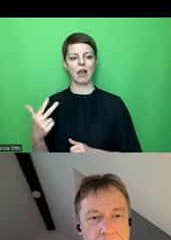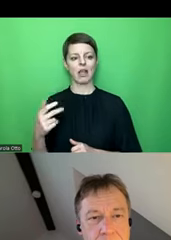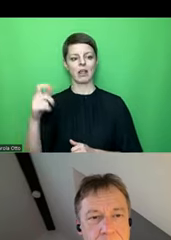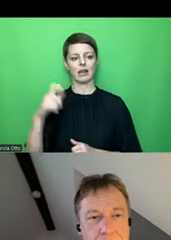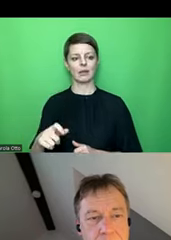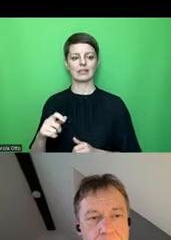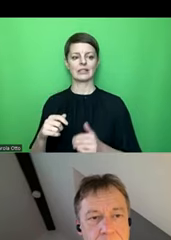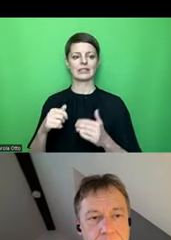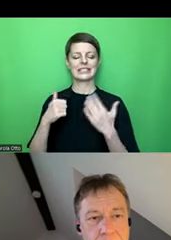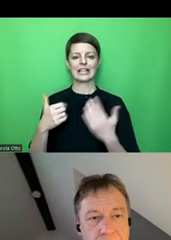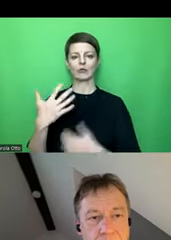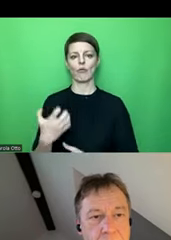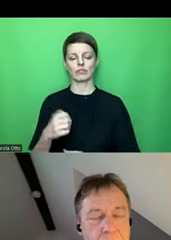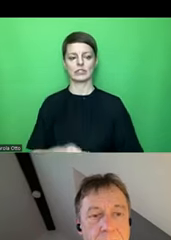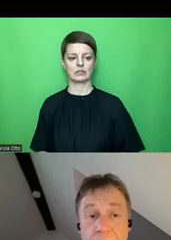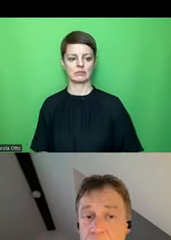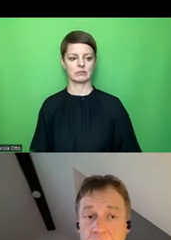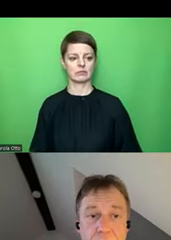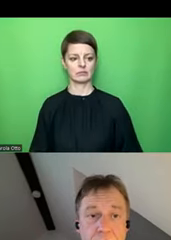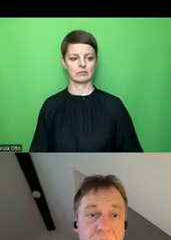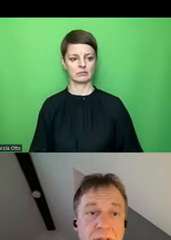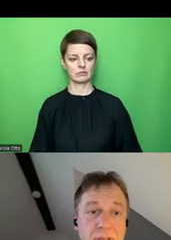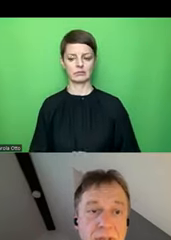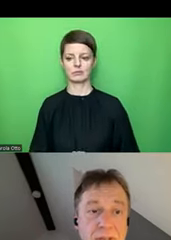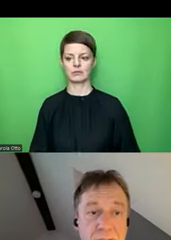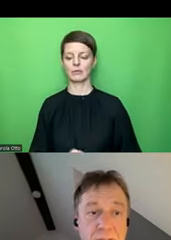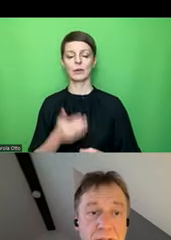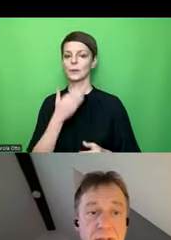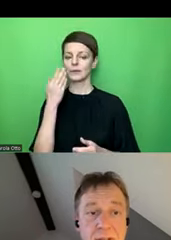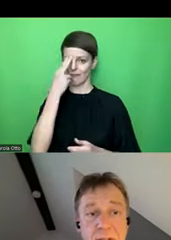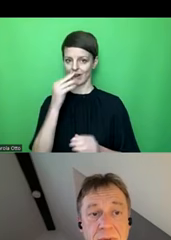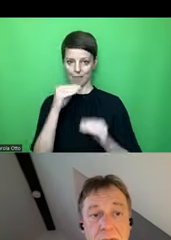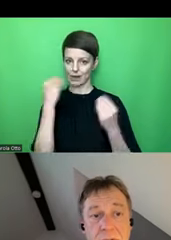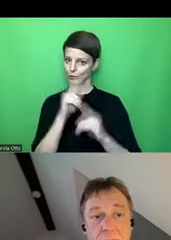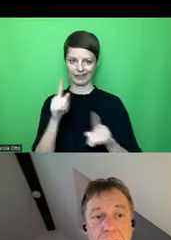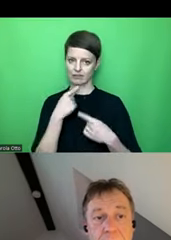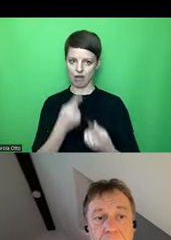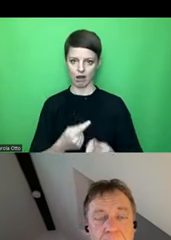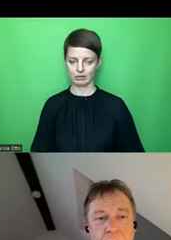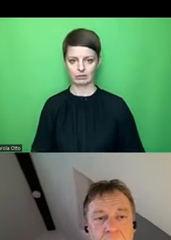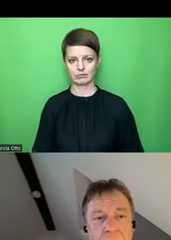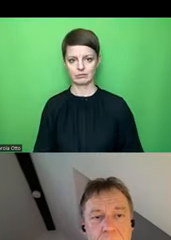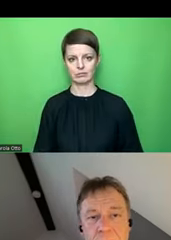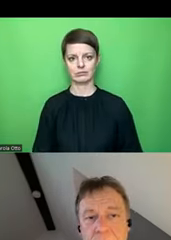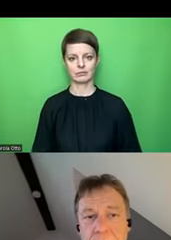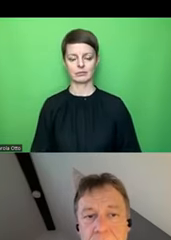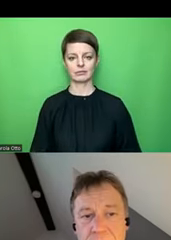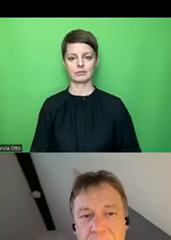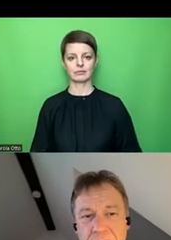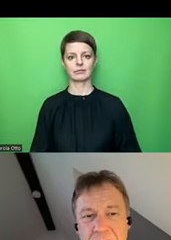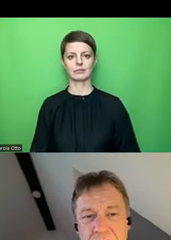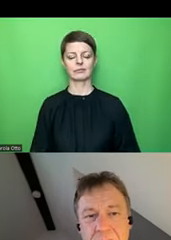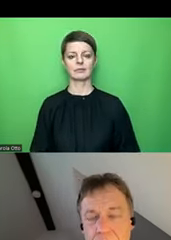56 Ja, also es wurde nicht angesagt, dass hier eine Fehlermeldung kam und